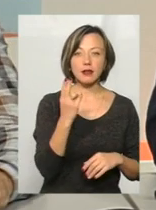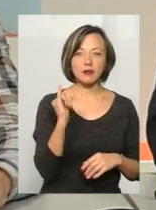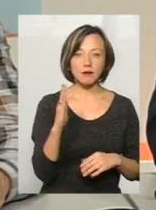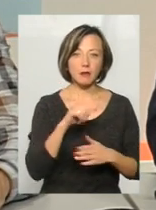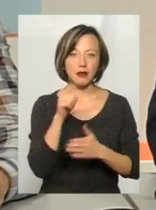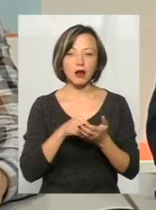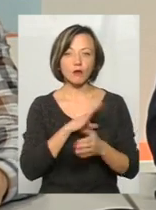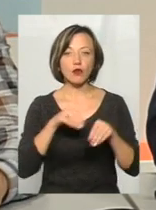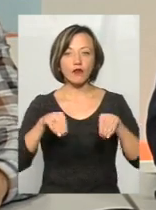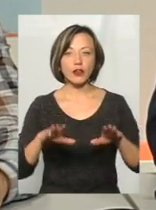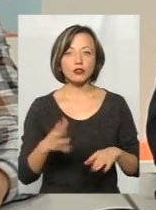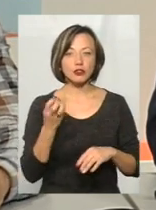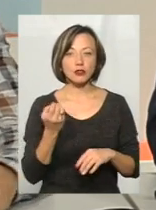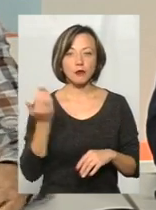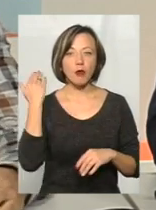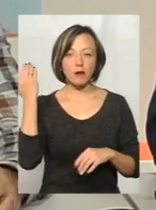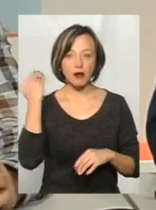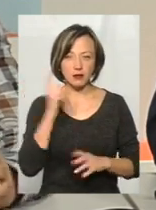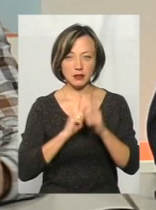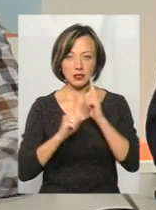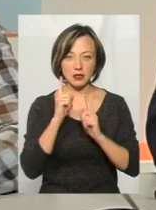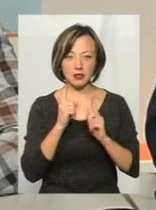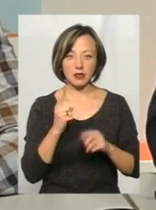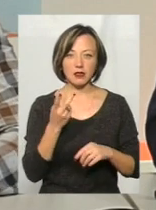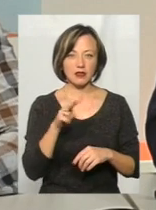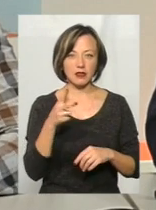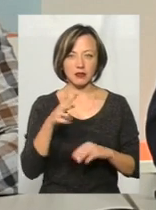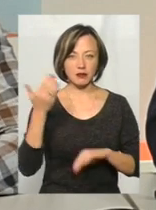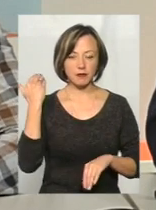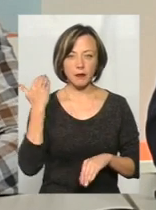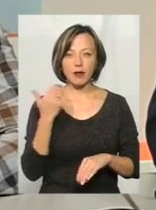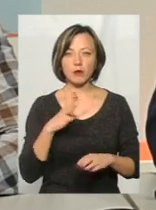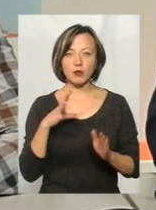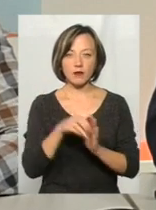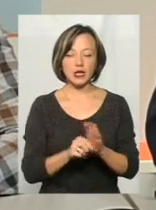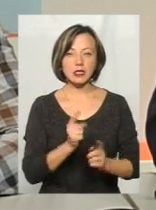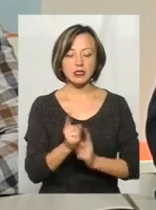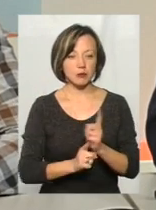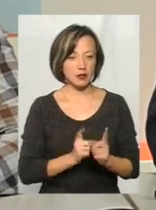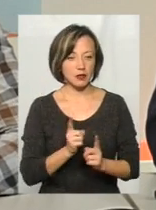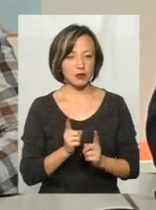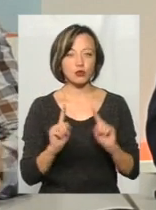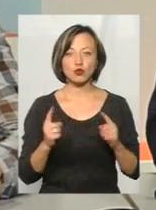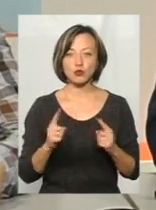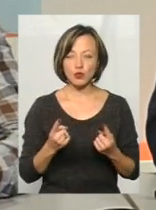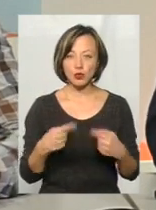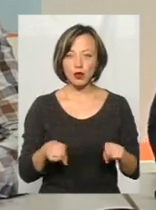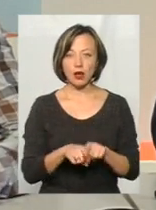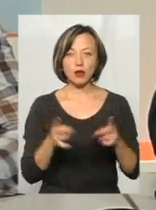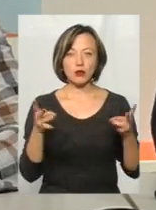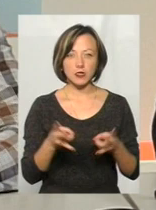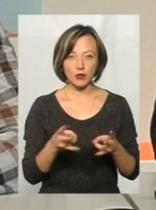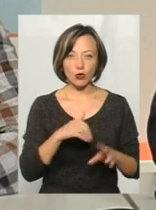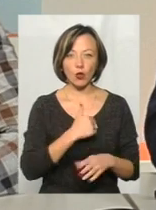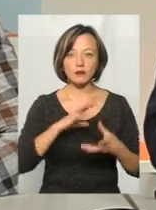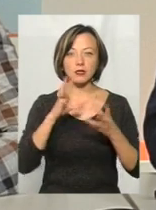питання було вирішено ще на одній з попередніх сесій, дві-чі три сесії назад, там були внесені зміни. Чому така необхідність? Я